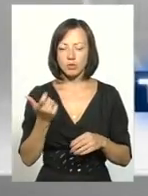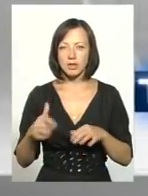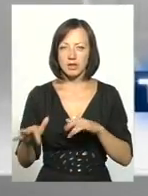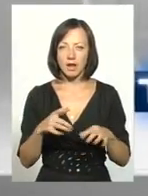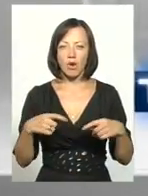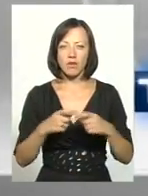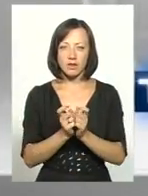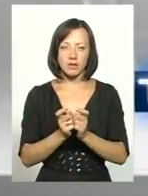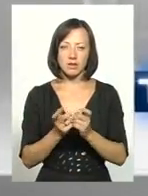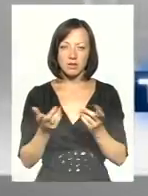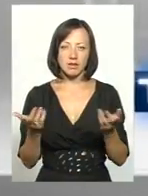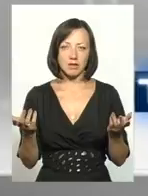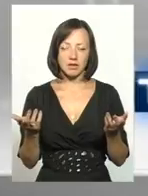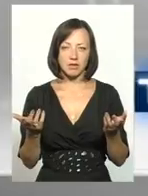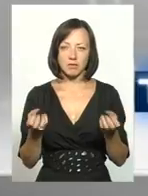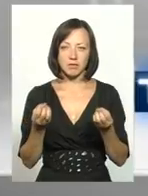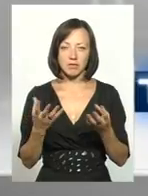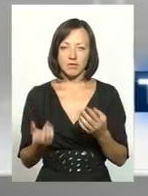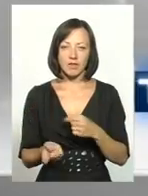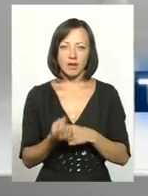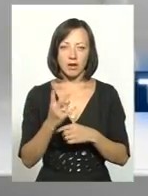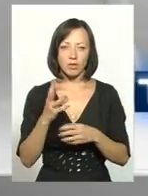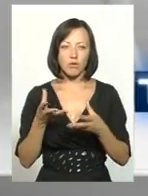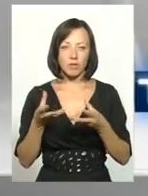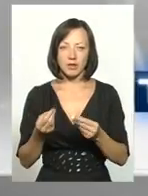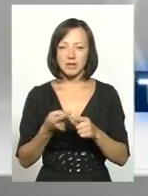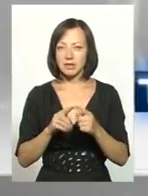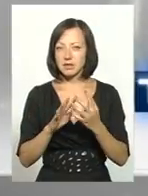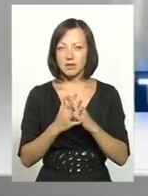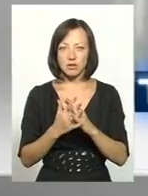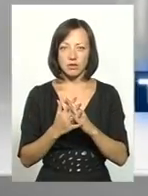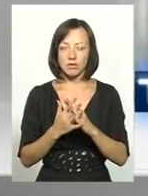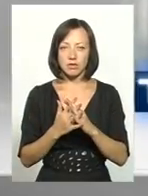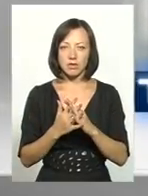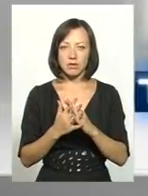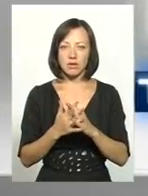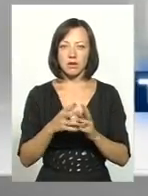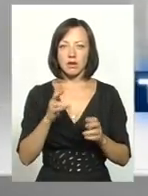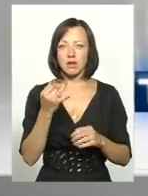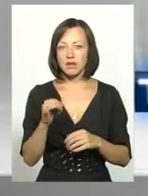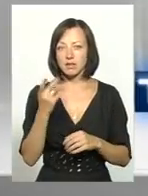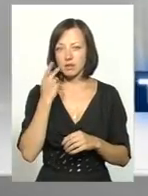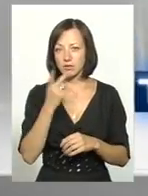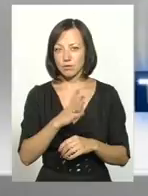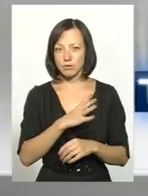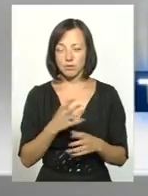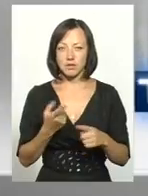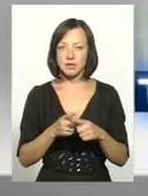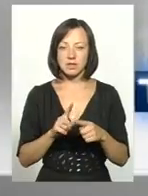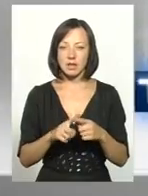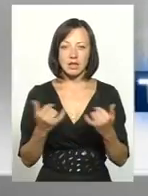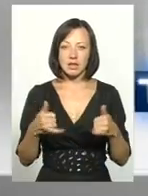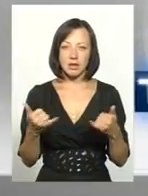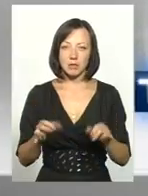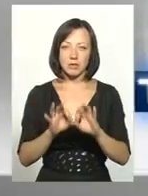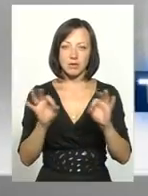конфлікту, ну конфліктна збата виникає, ну плинки, в принципі. Це село, і завжди гній, завжди був, я бачте, ну а куди дінешся? Це не якась хімія,